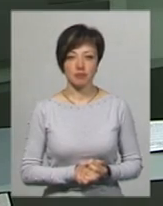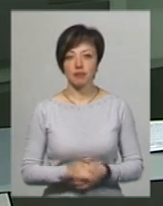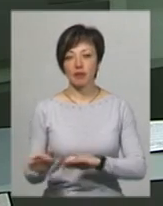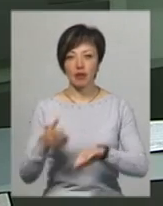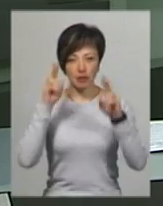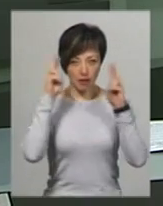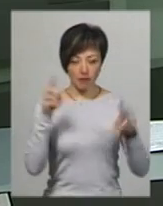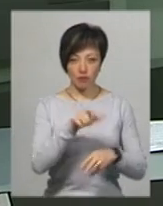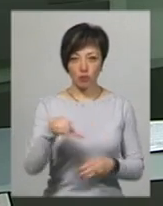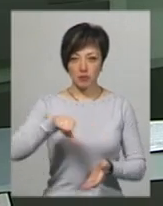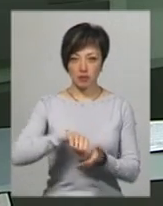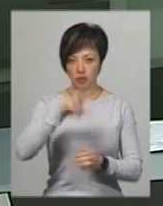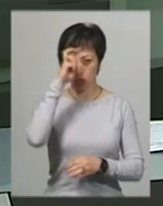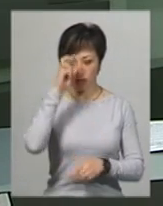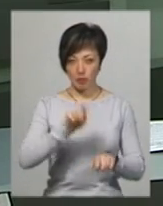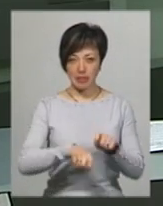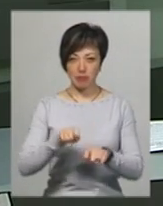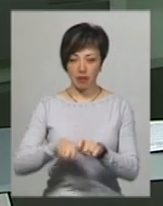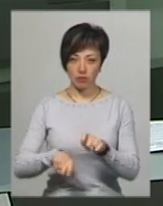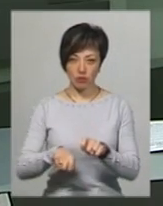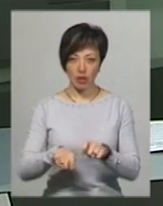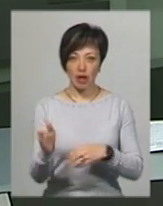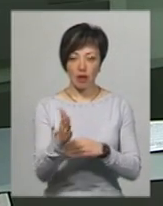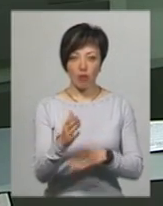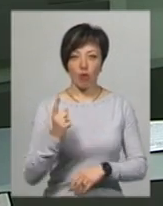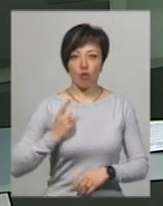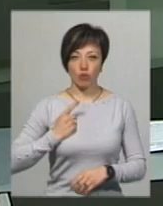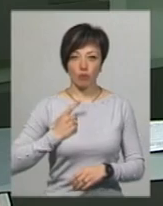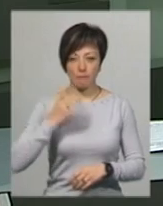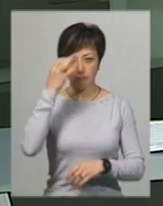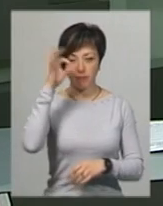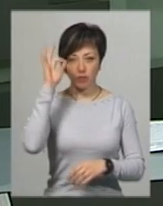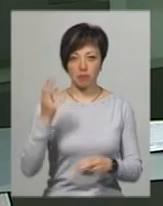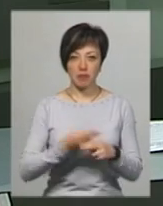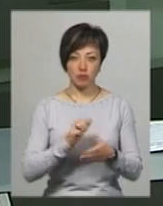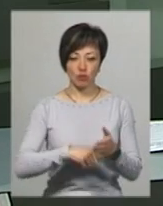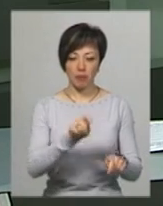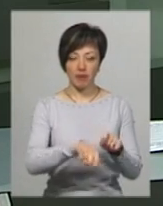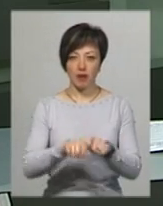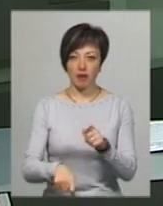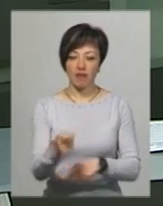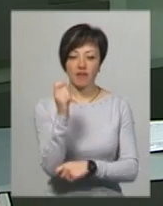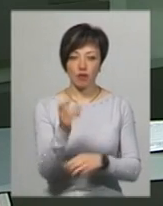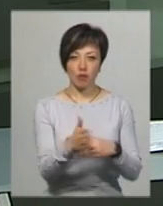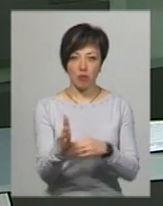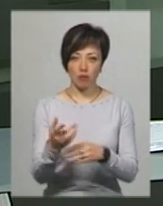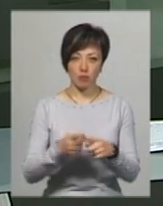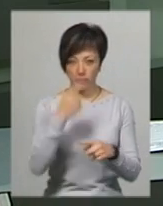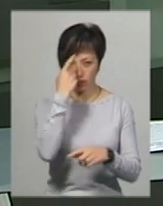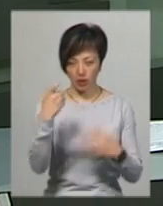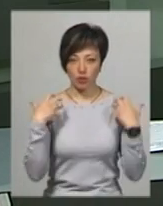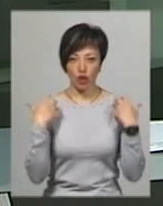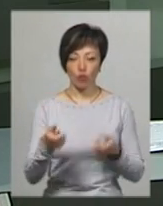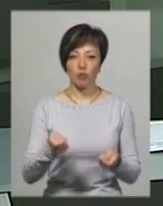Невідомі, представляючись державними інспекторами рибоохоронного патруля, безпідставно перевіряють вилов рибалок. Про це повідомляє